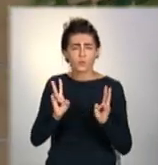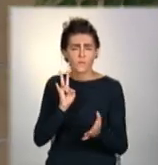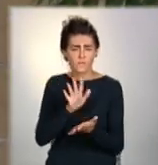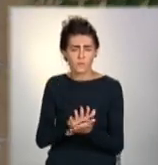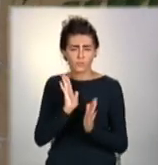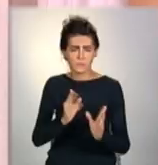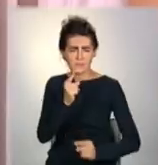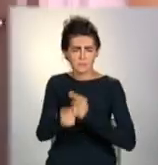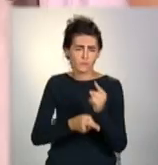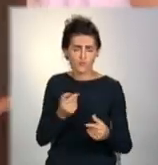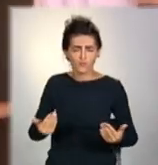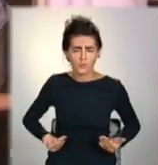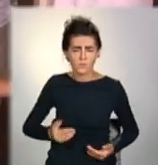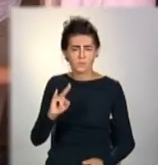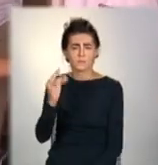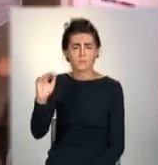дитини.